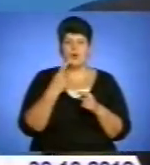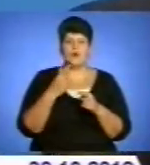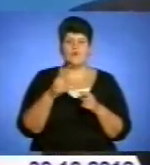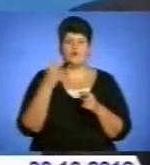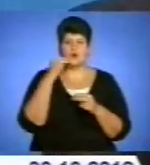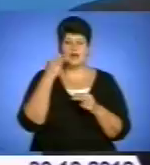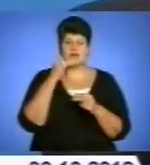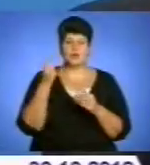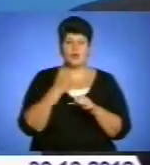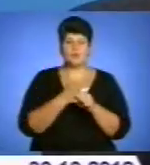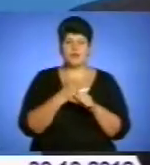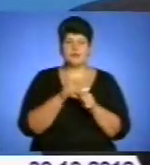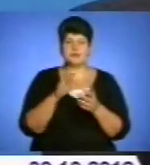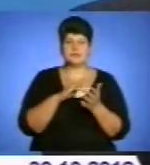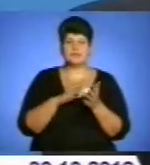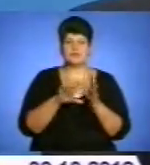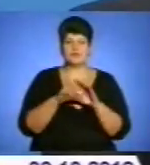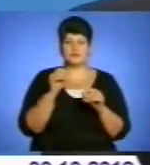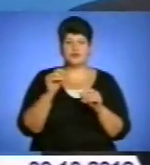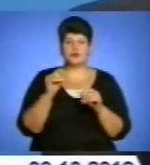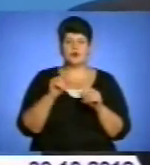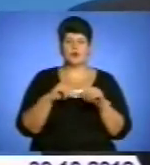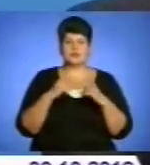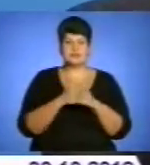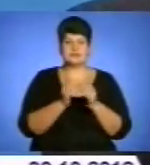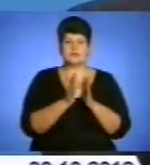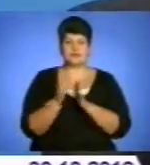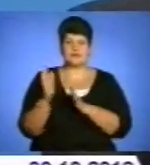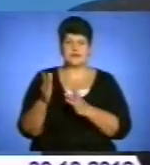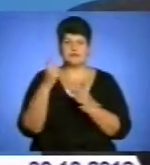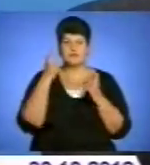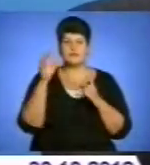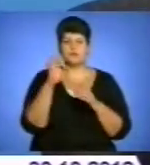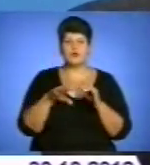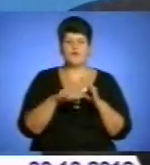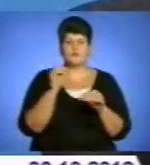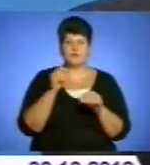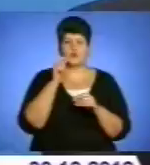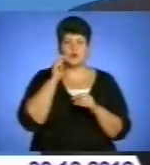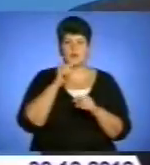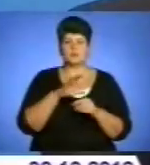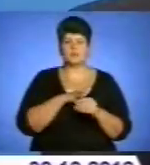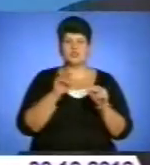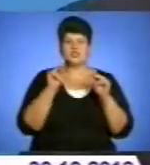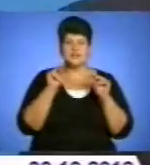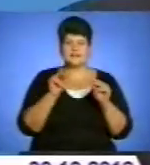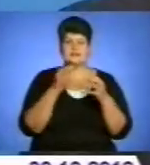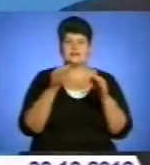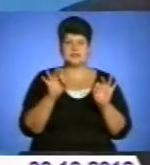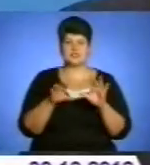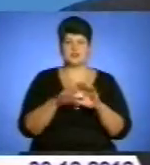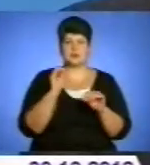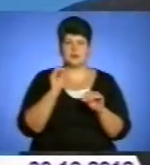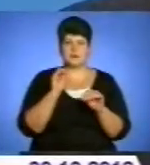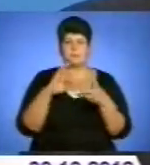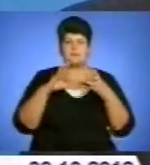виборчої комісії, систематизування інформації про виборців. Отже, ми можемо сказати, що в Україні відбулися чесні та незалежні вибори.